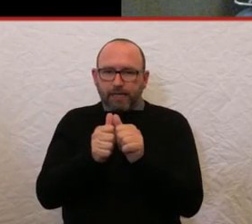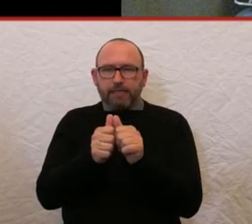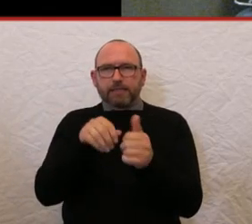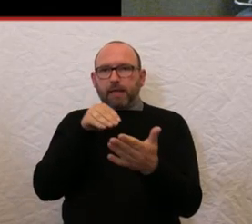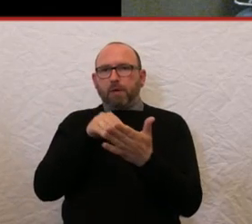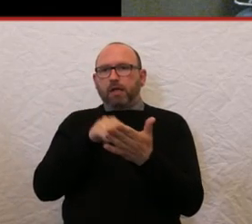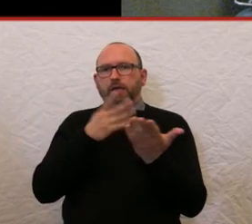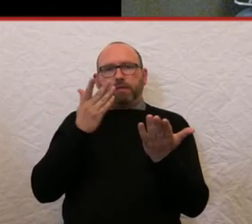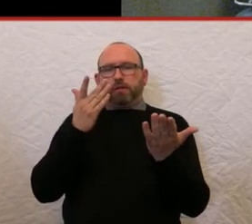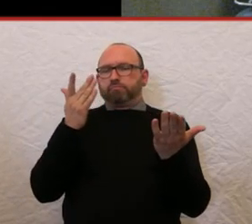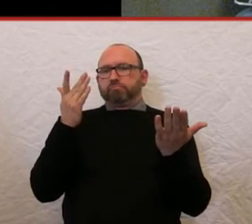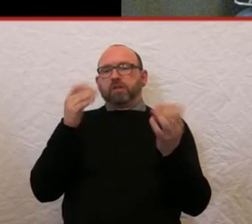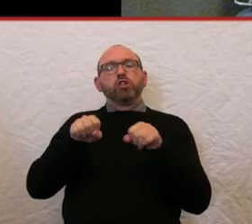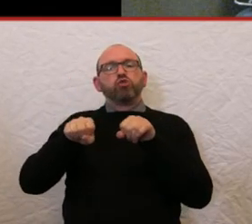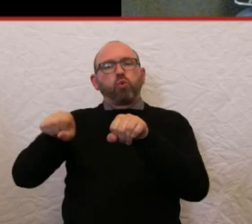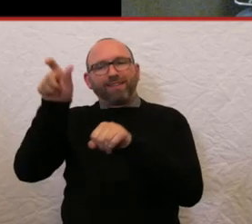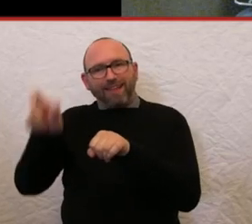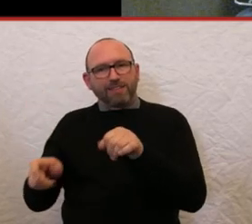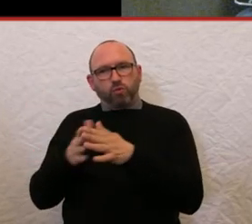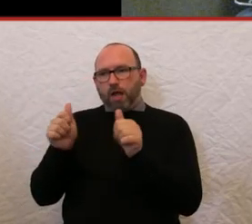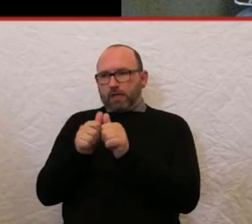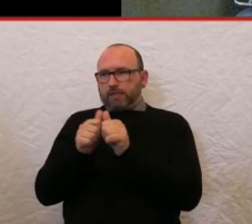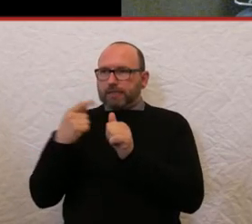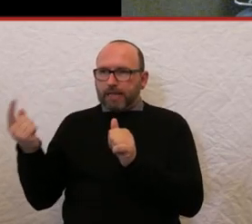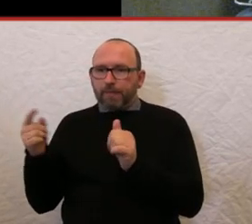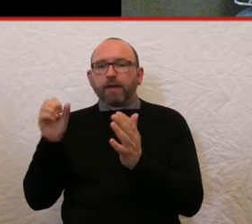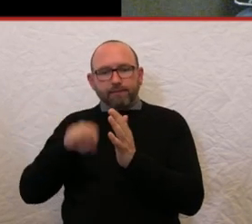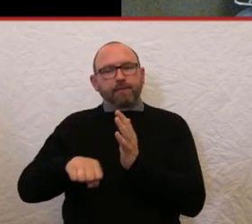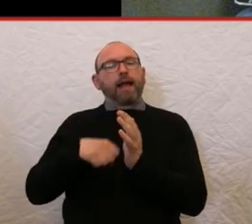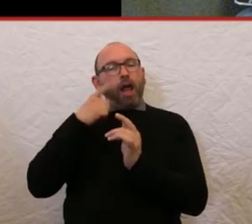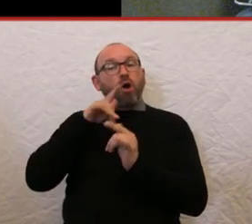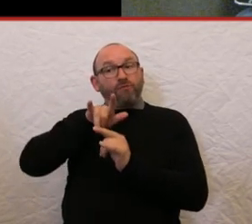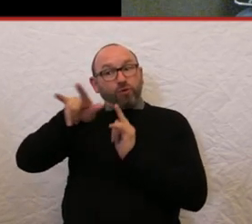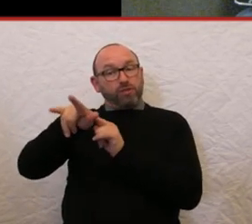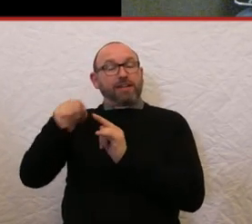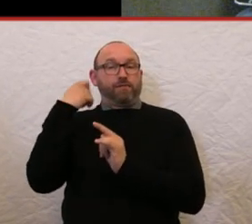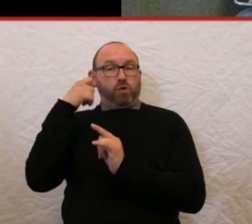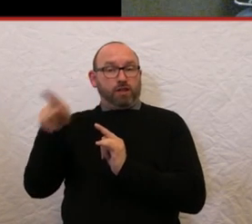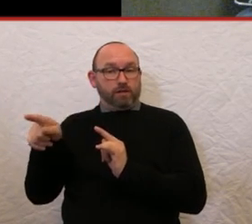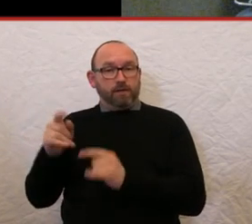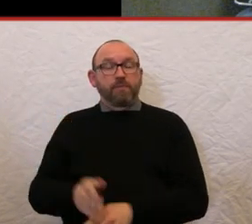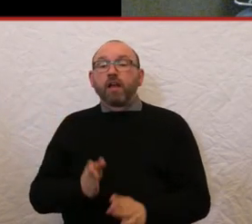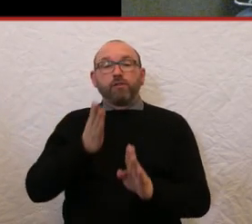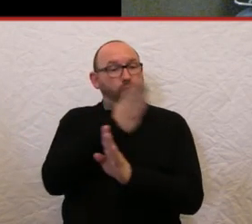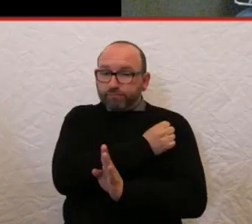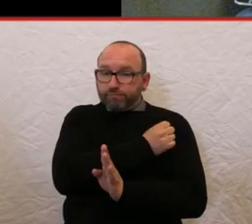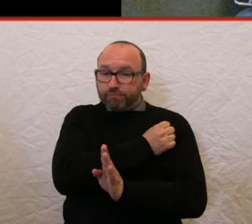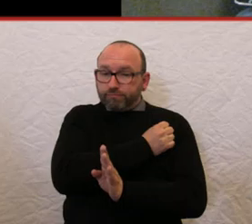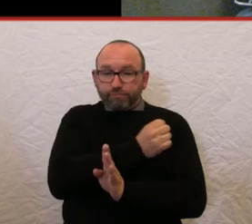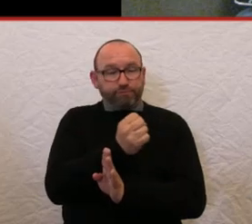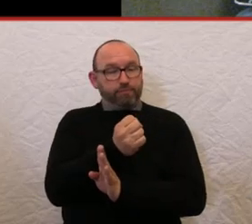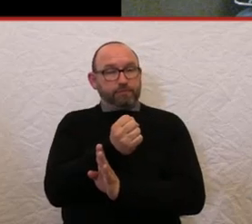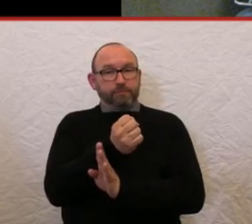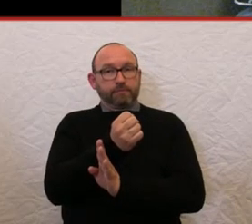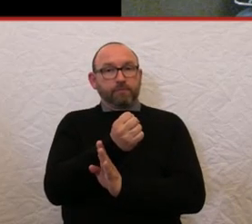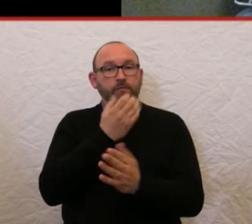von der Stewardess oder von der Assistenz, die man dabei hat, auf Toilette gehen kann. Das war vorher nicht möglich. Vorher empfahlen einem